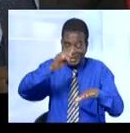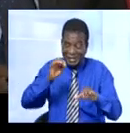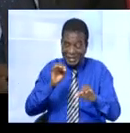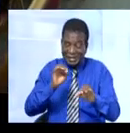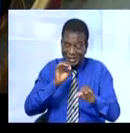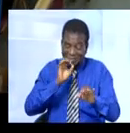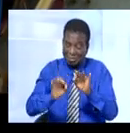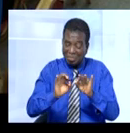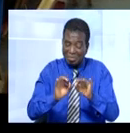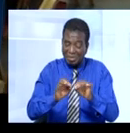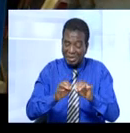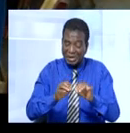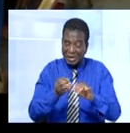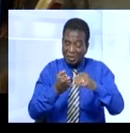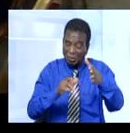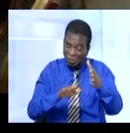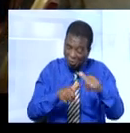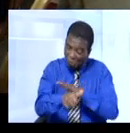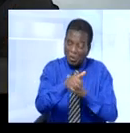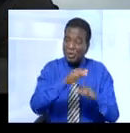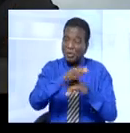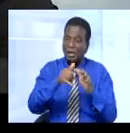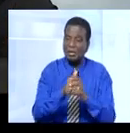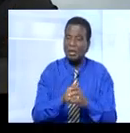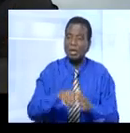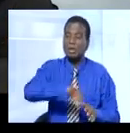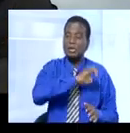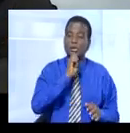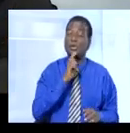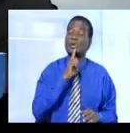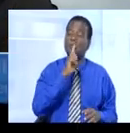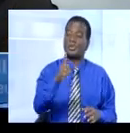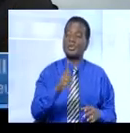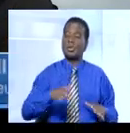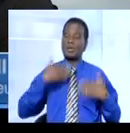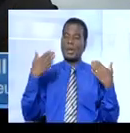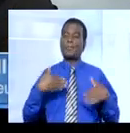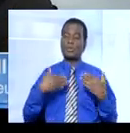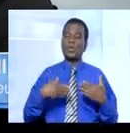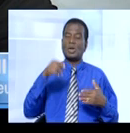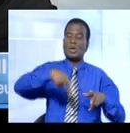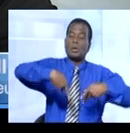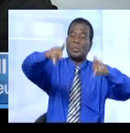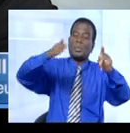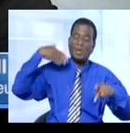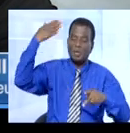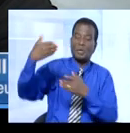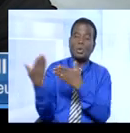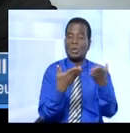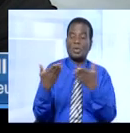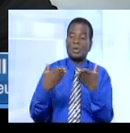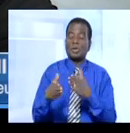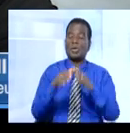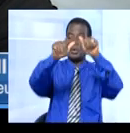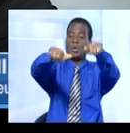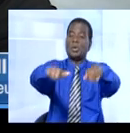Kobinan Kwasi Adjumani s'est réjoui de la tenue de cet atelier. Je suis convaincu qu'il permettra aux services compétents